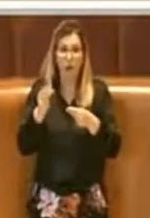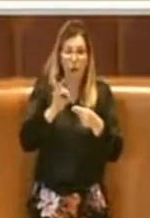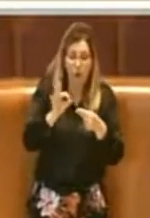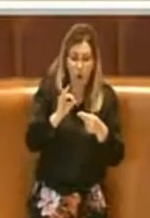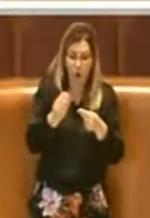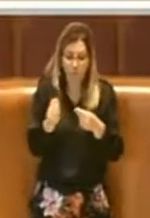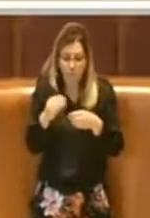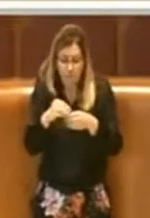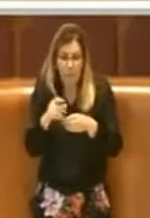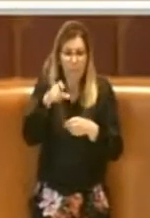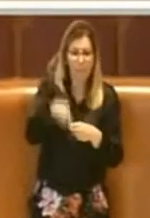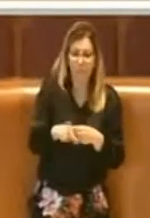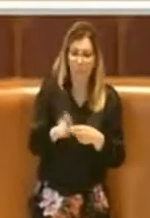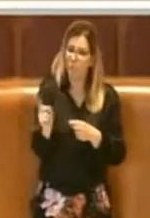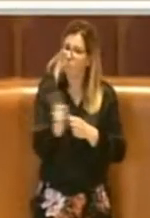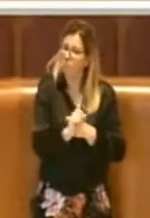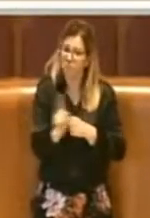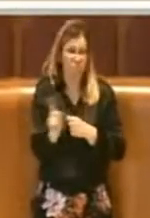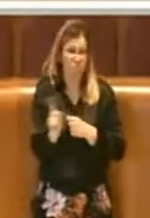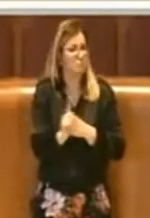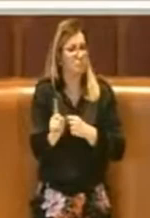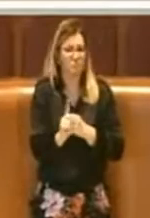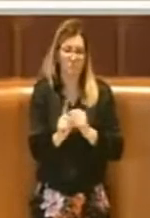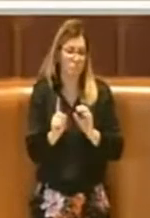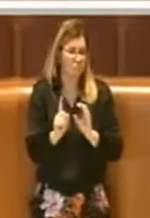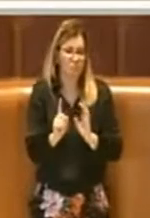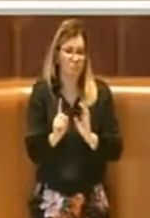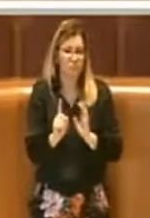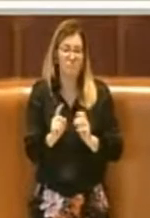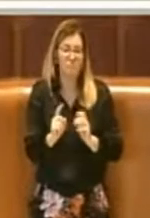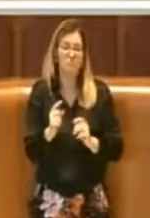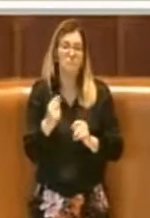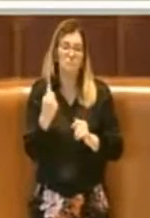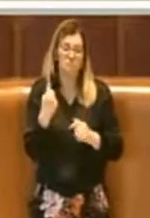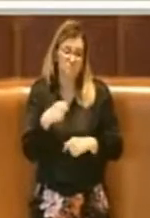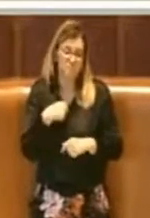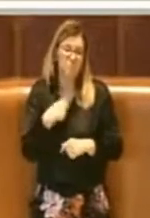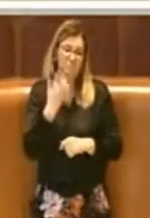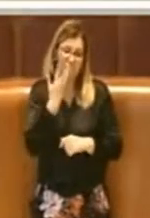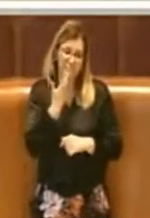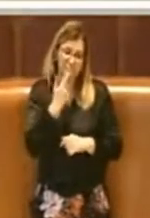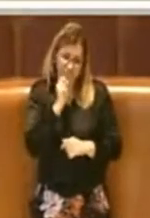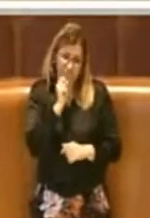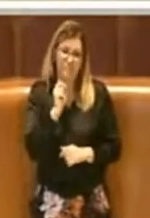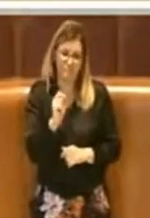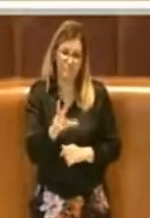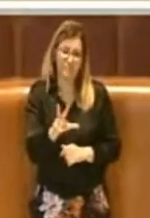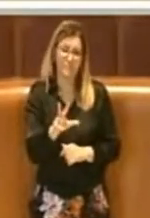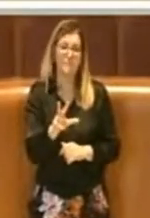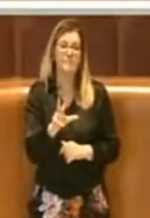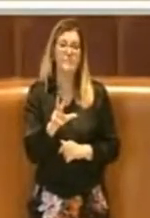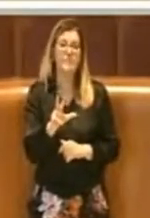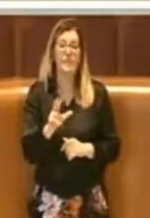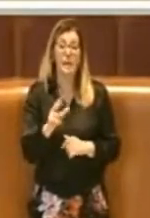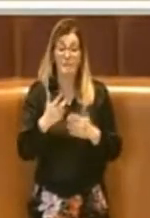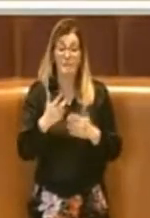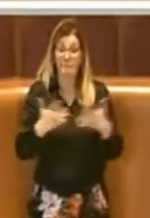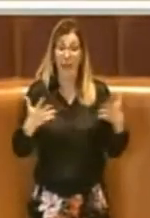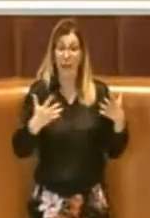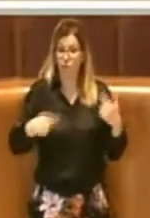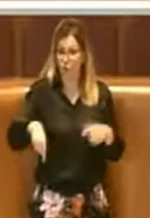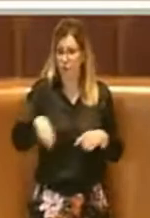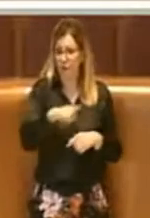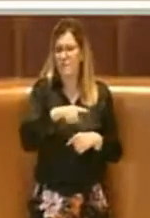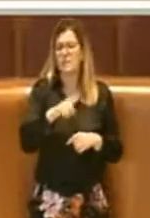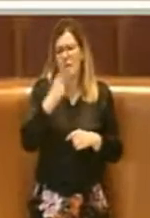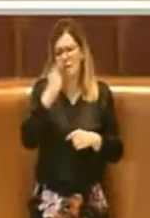non è così. La cosa che sottolineo inoltre è che questa maggioranza ovviamente sa